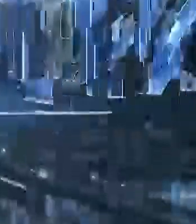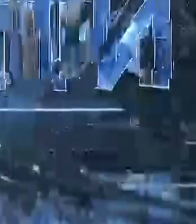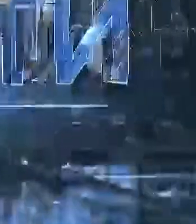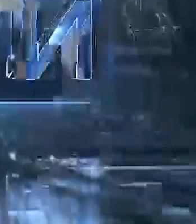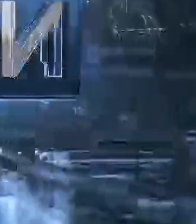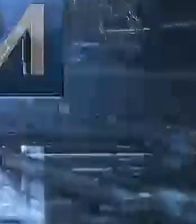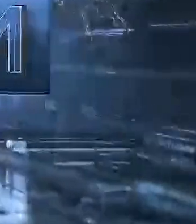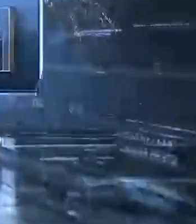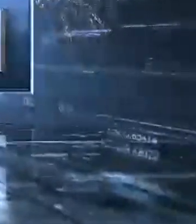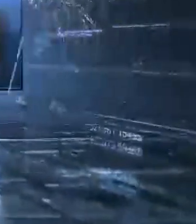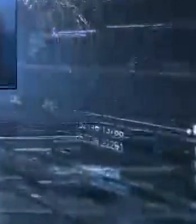Корректор А.Кулакова